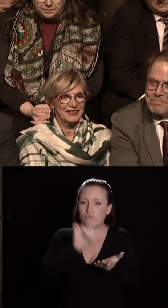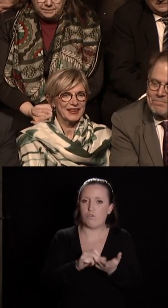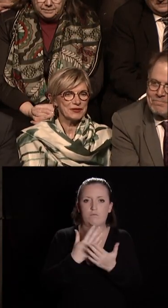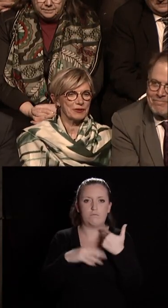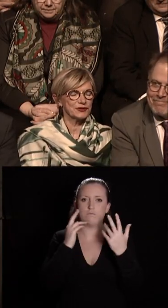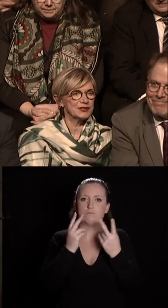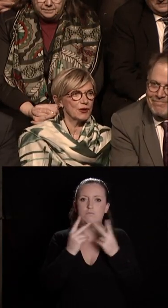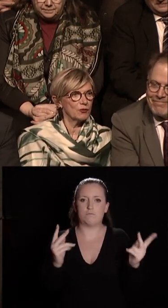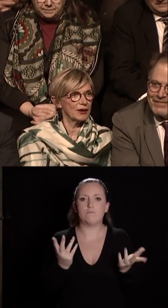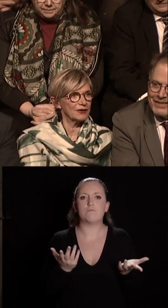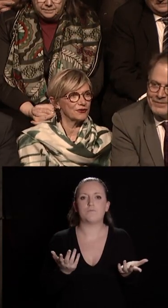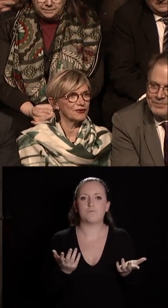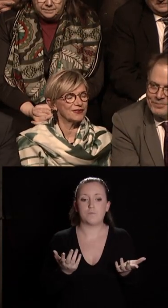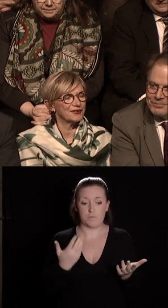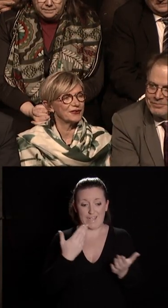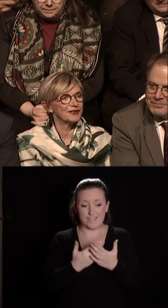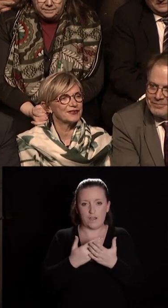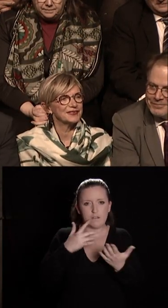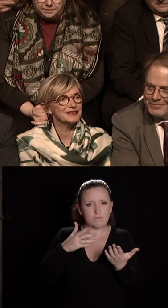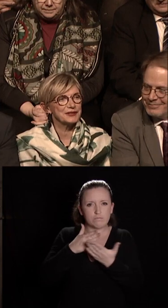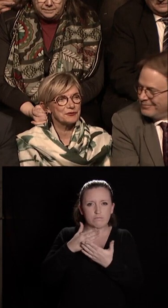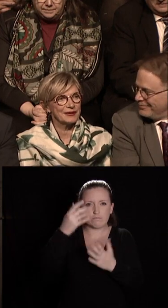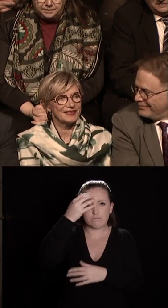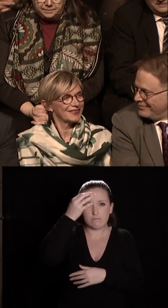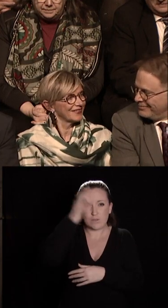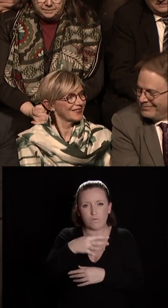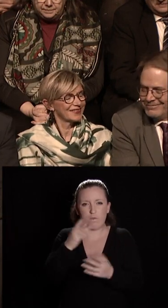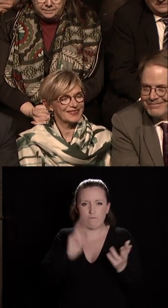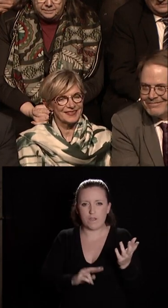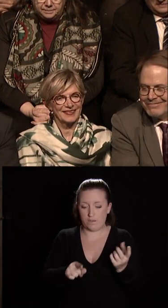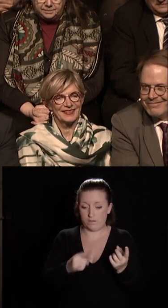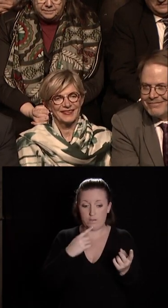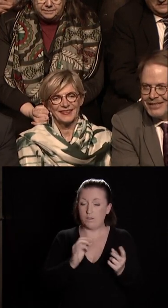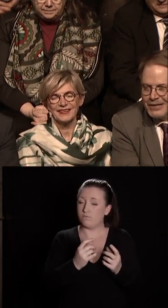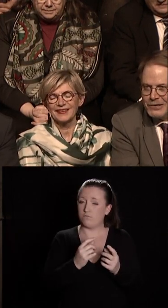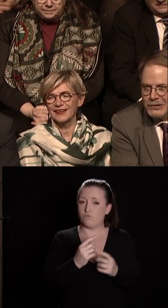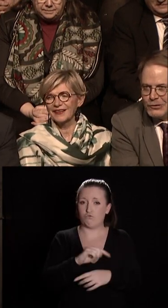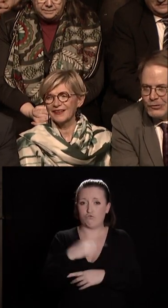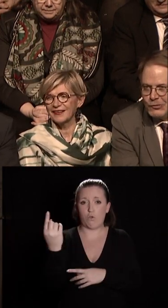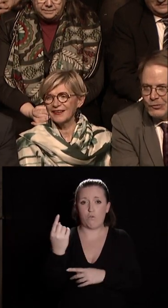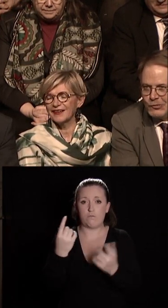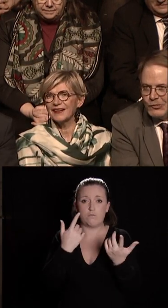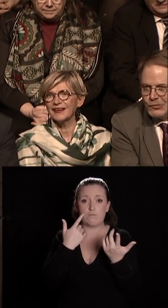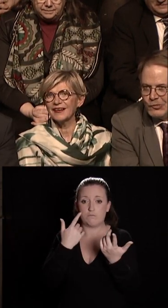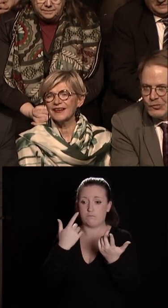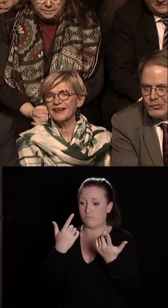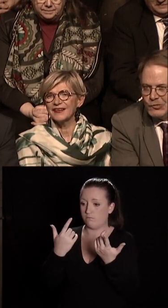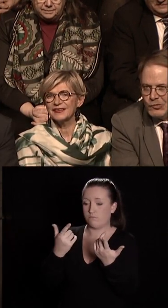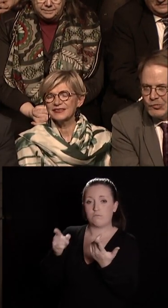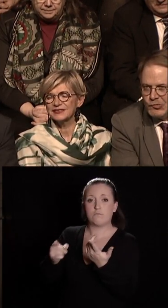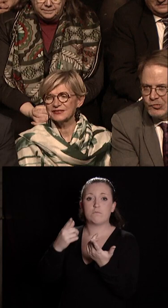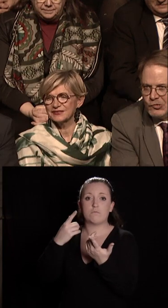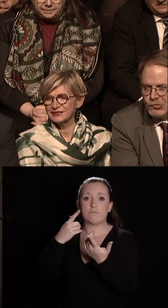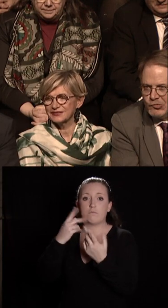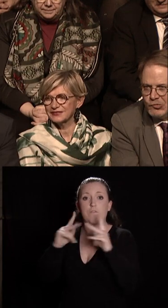caractère totalement innovant que Dijon a été la seule métropole française sélectionnée aux World